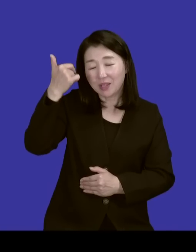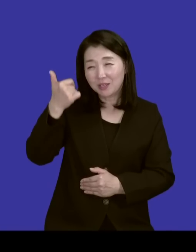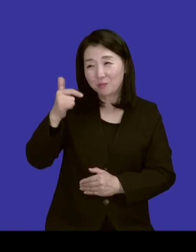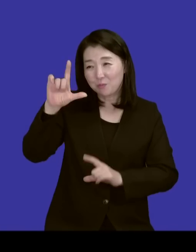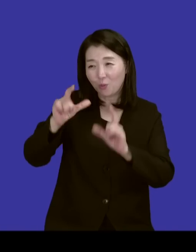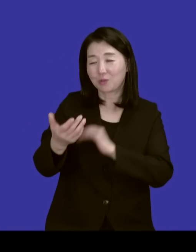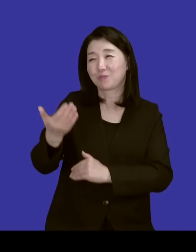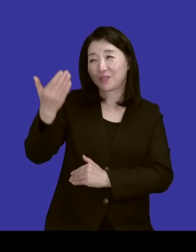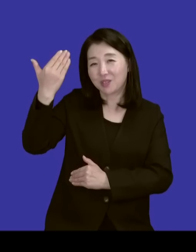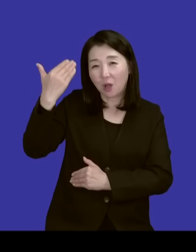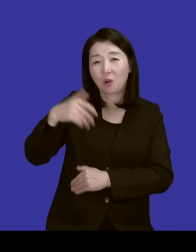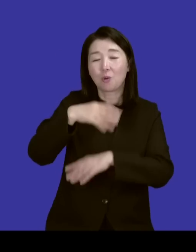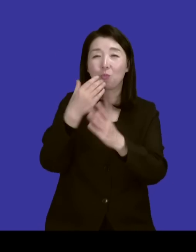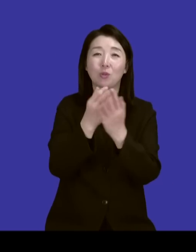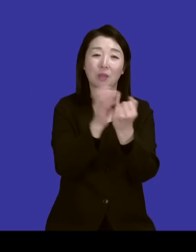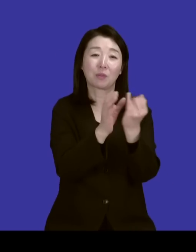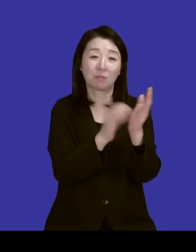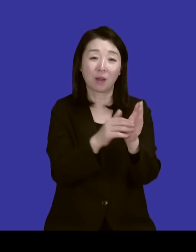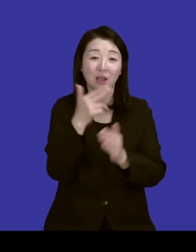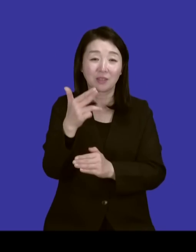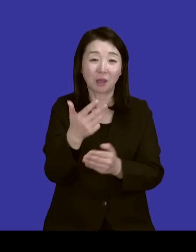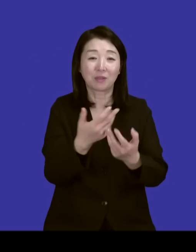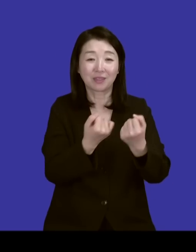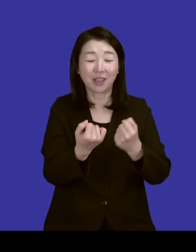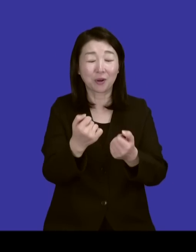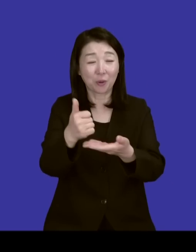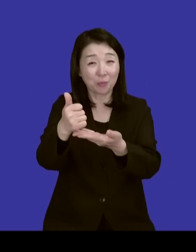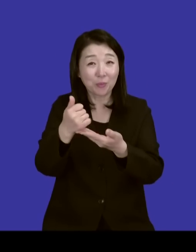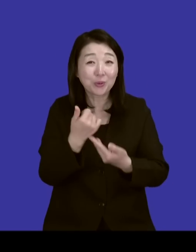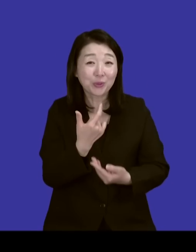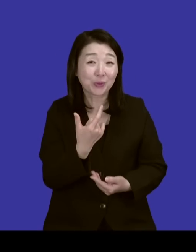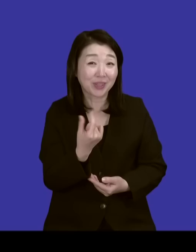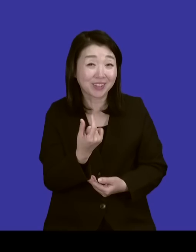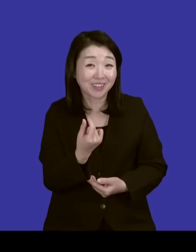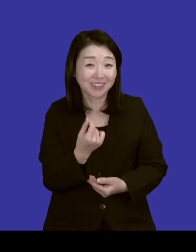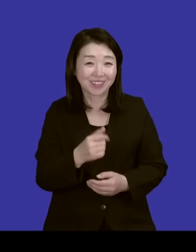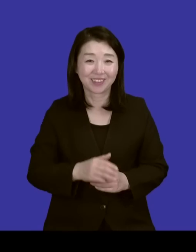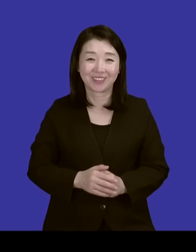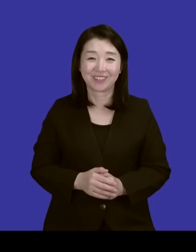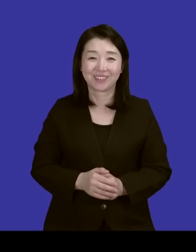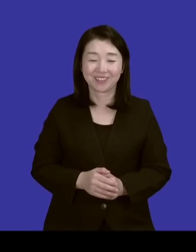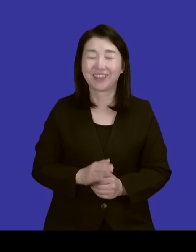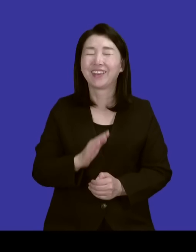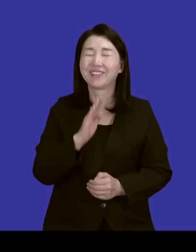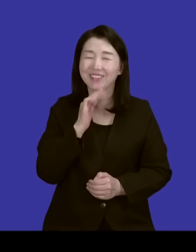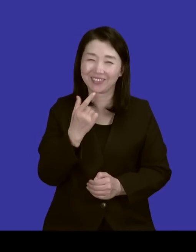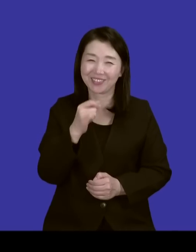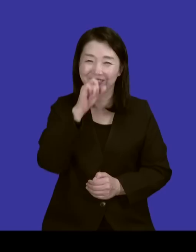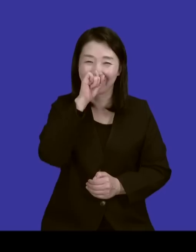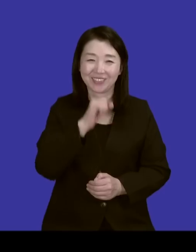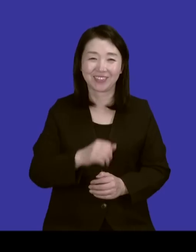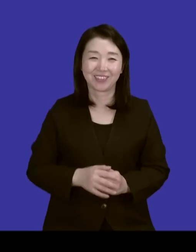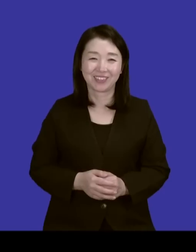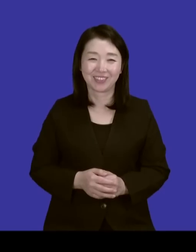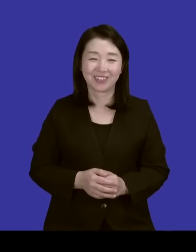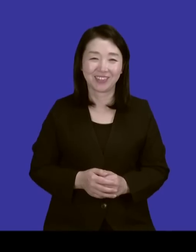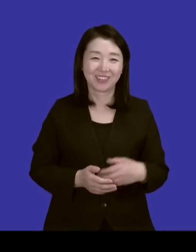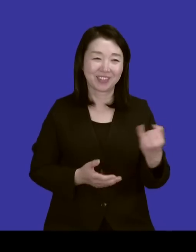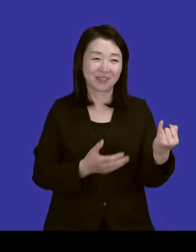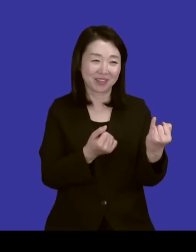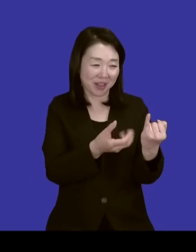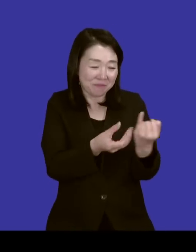그렇죠. 다음 주에 따로 모셨으면 저희가 좋겠습니다. 따로 특집으로 한번 그렇게 하십시오. 따로 모셔서